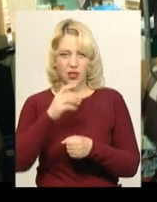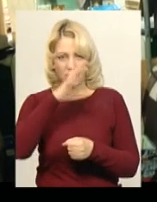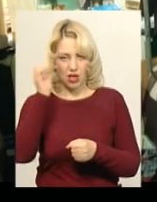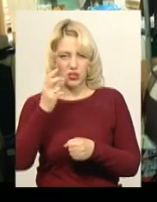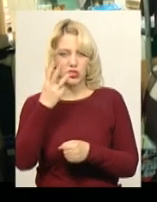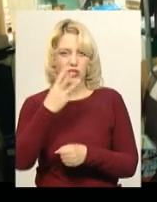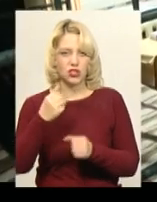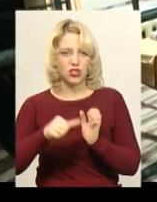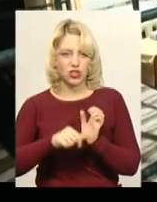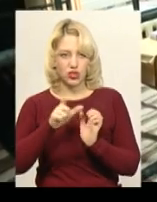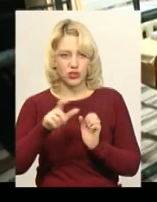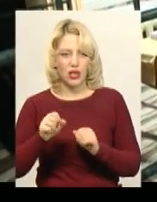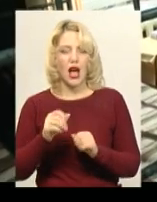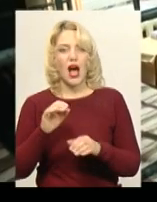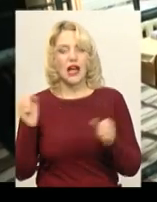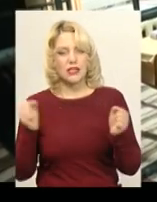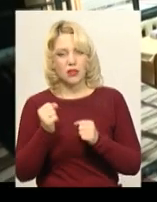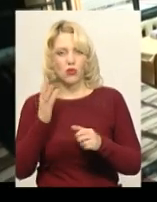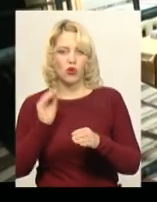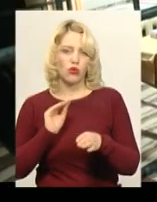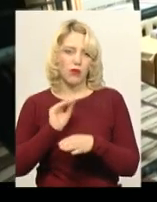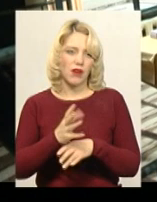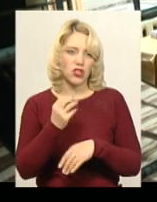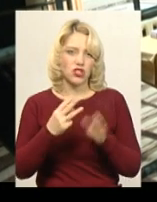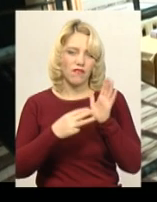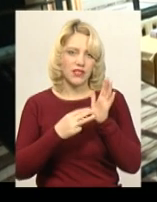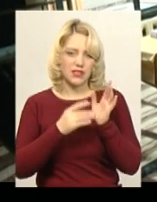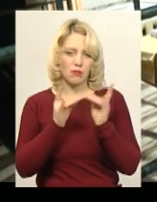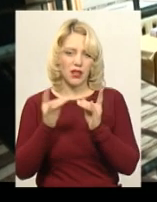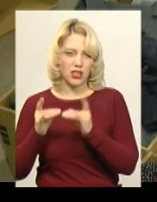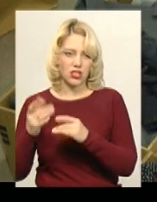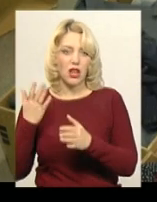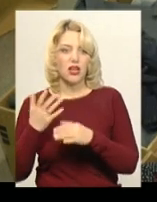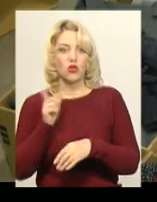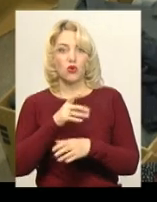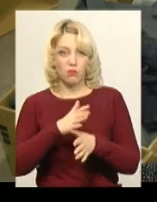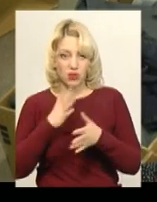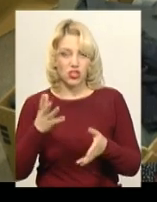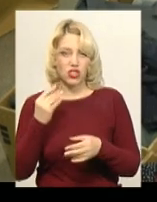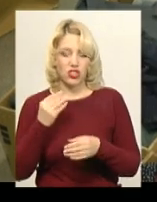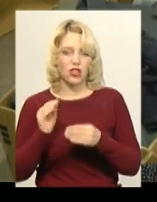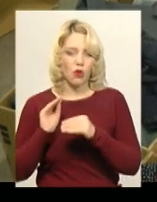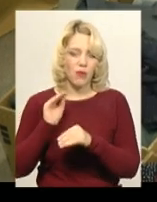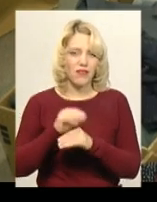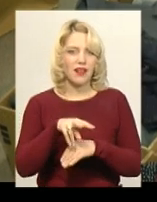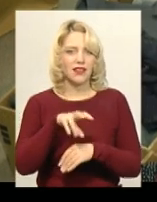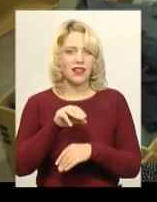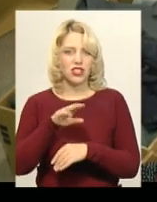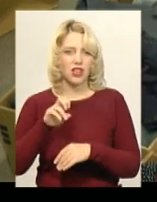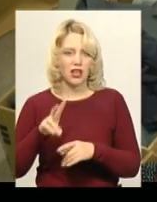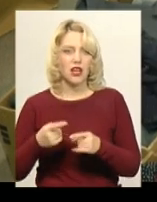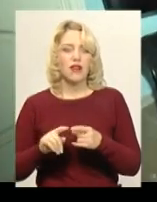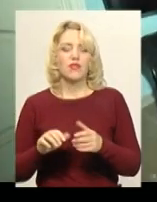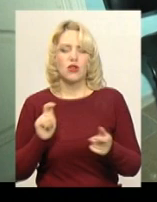проживання. Взимку доставляють ще 8 додаткових ліжок. Якщо людей більше, доставляють ще й лежаки. Функціонує центр за кошти міського бюджету.